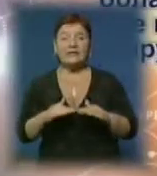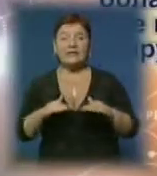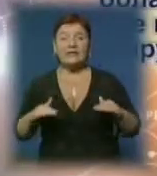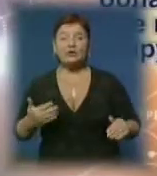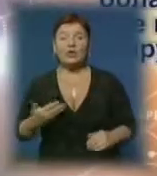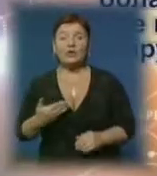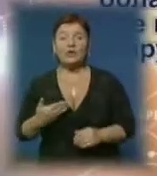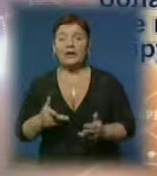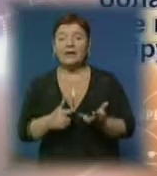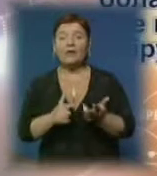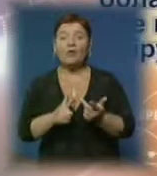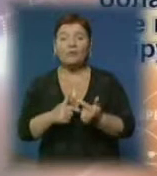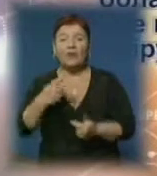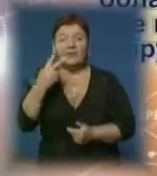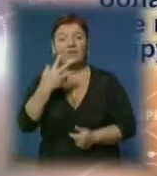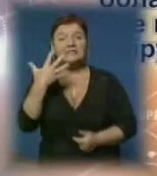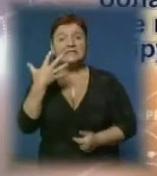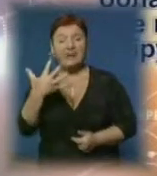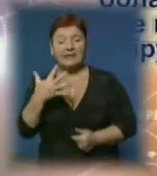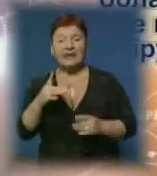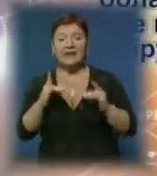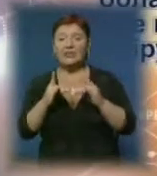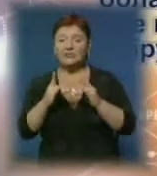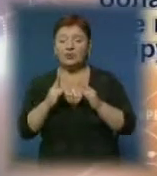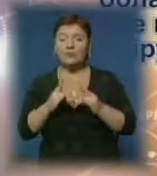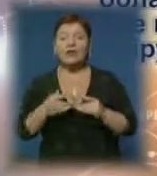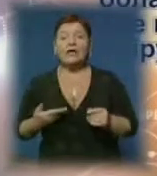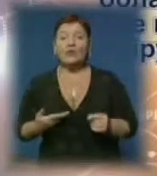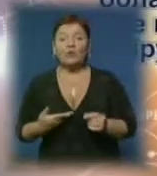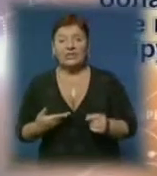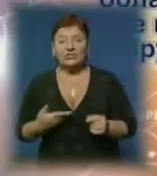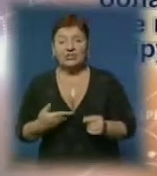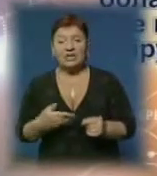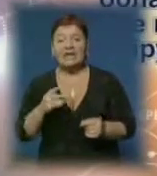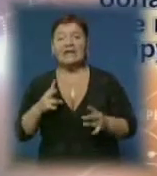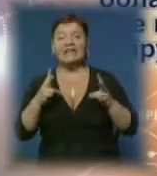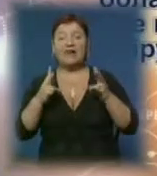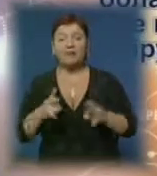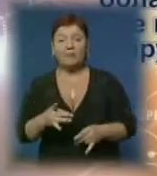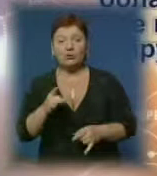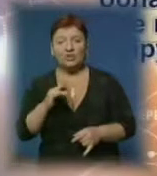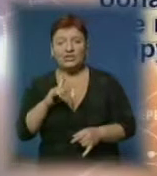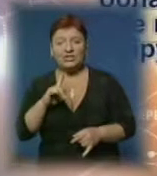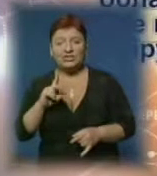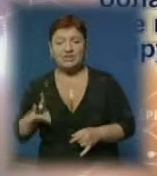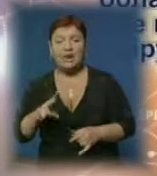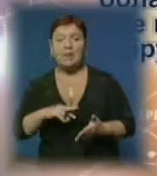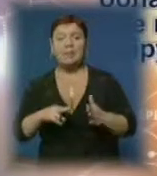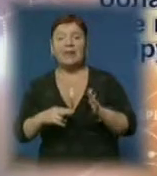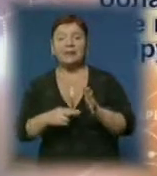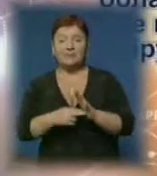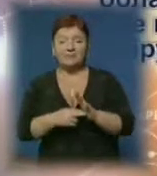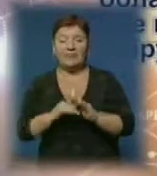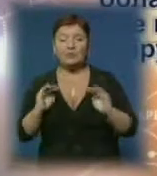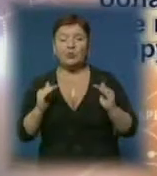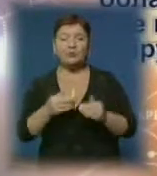хірургії нараховує 25 ліжок. 15 хірургічні, 5 урологічні, 5 травматологічні. Планове скорочення 10 ліжок